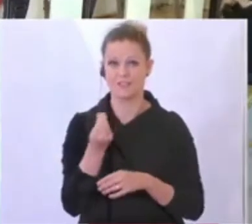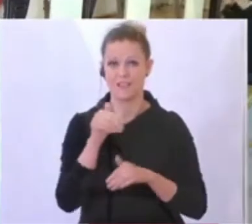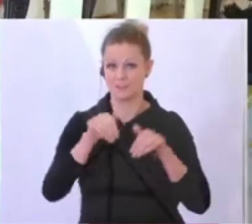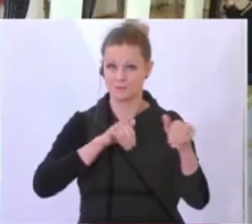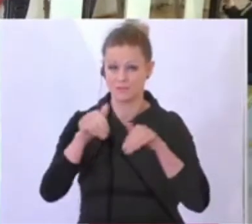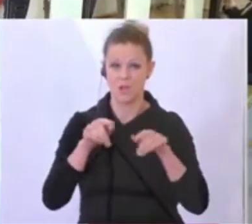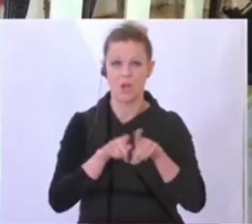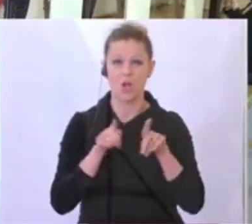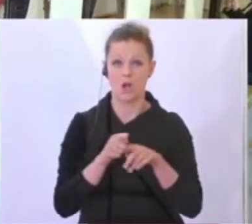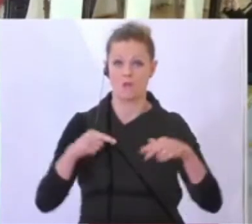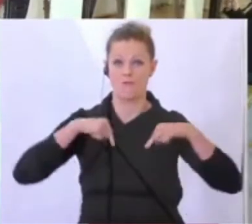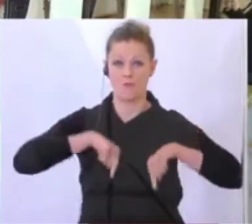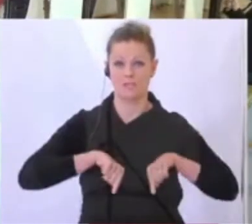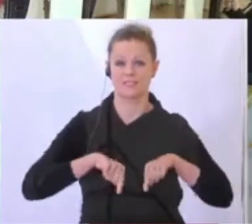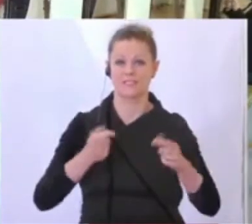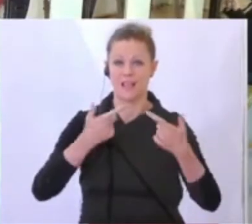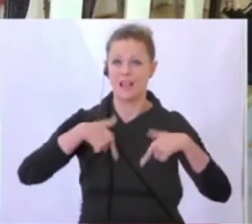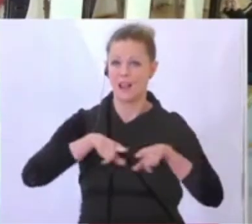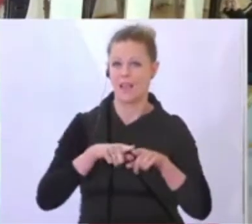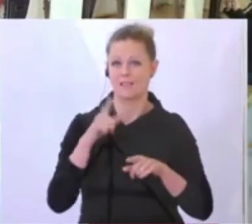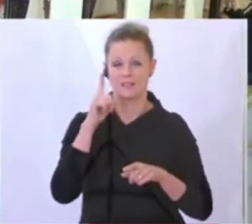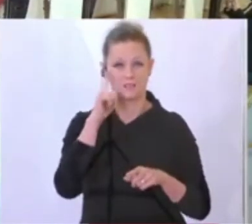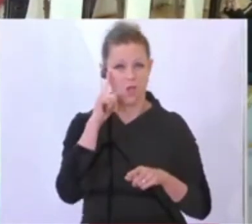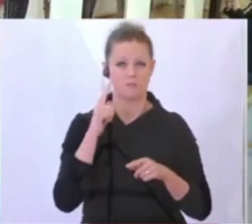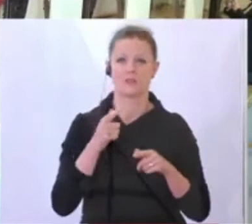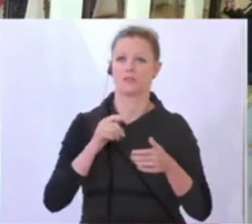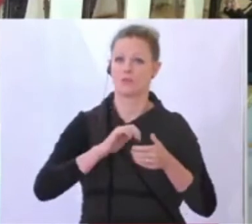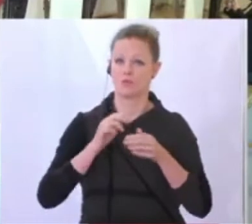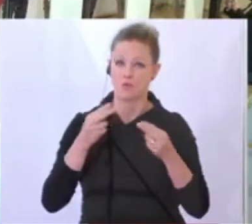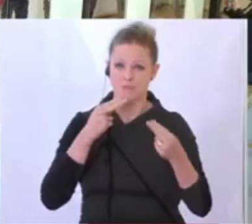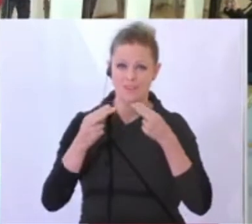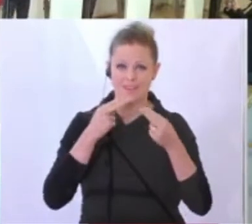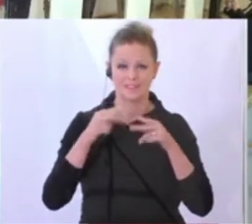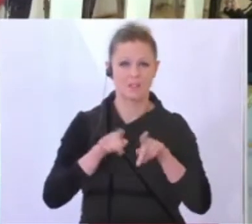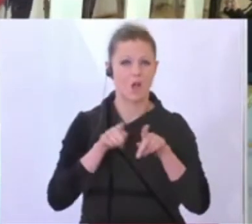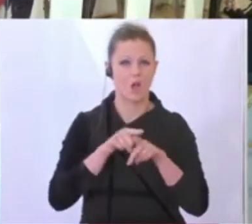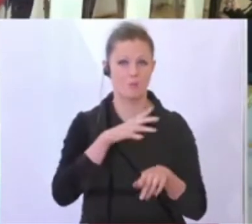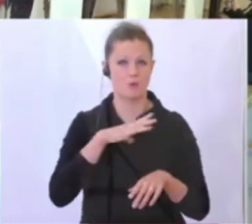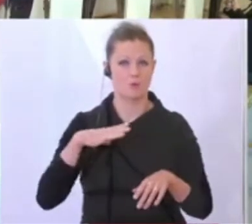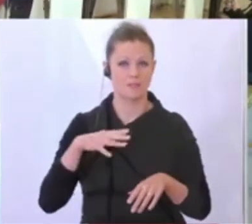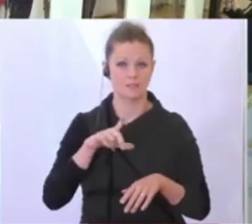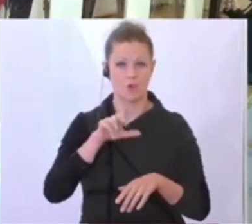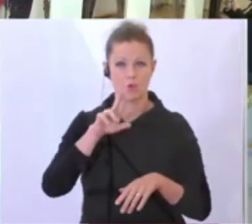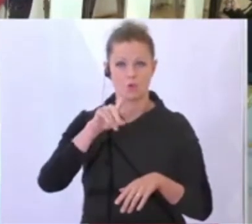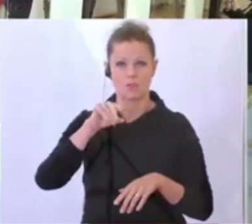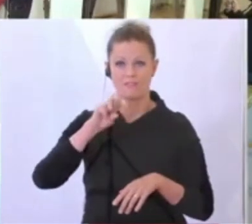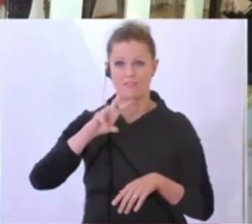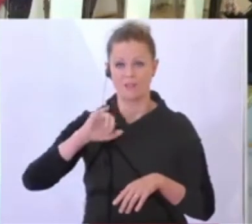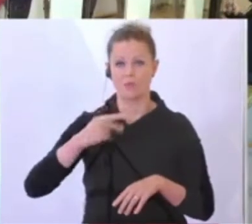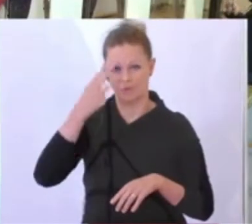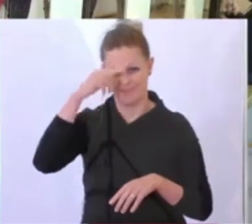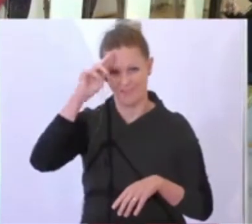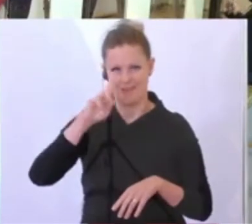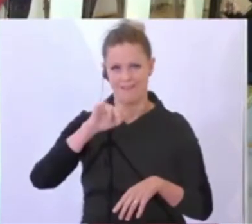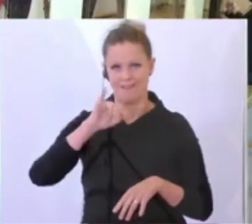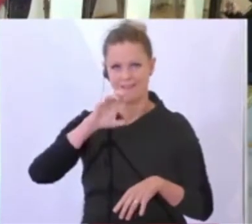Vorsitzenden der Landeshauptleutekonferenz Stelzer, Städtebundpräsident Ludwig und Gemeindebundpräsident Riedl und ich ersuche um den Herrn Bundeskanzler